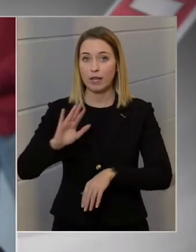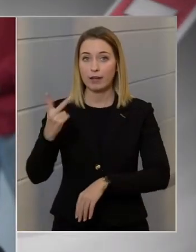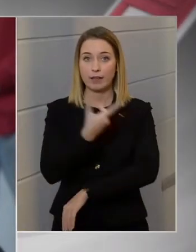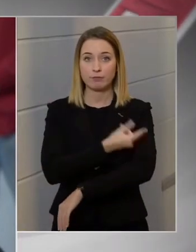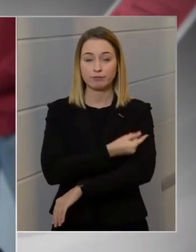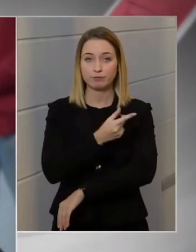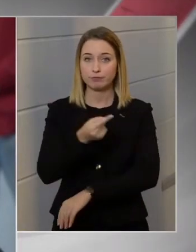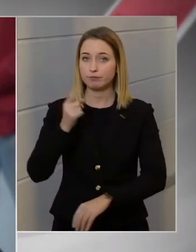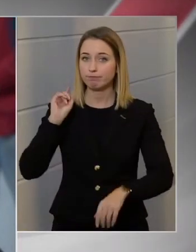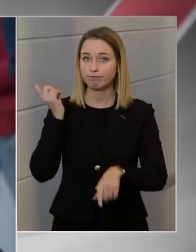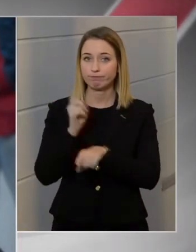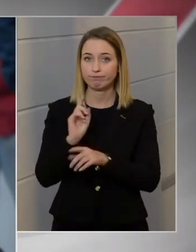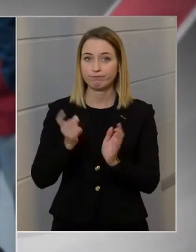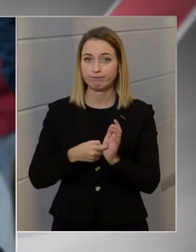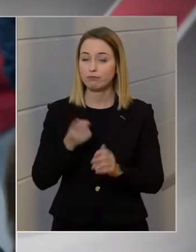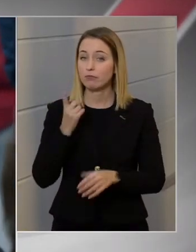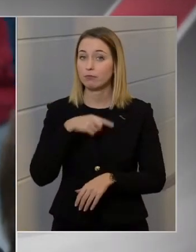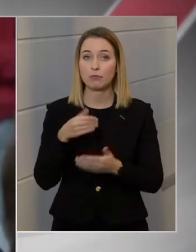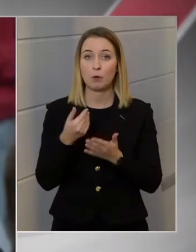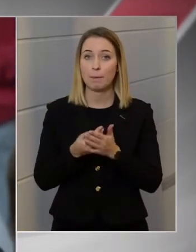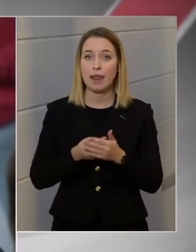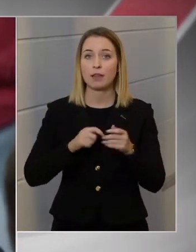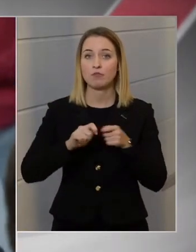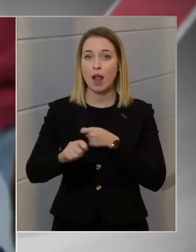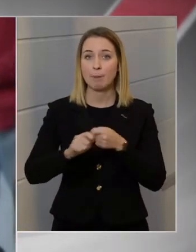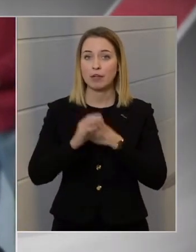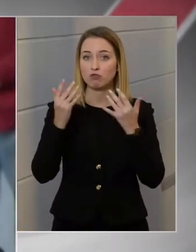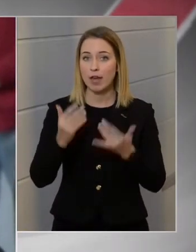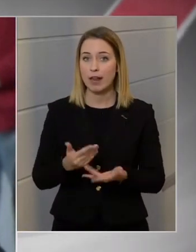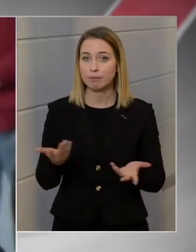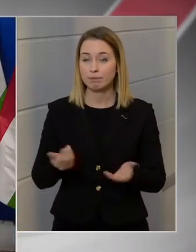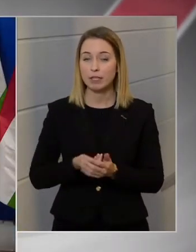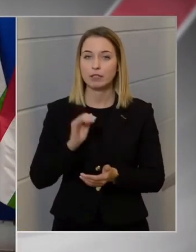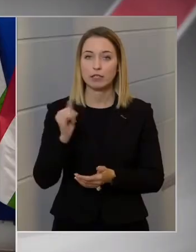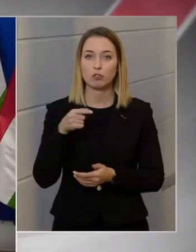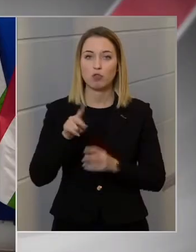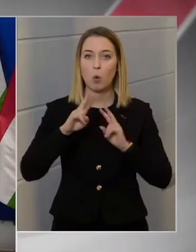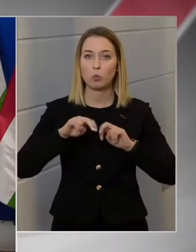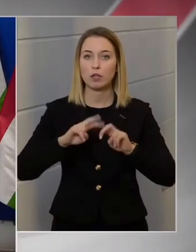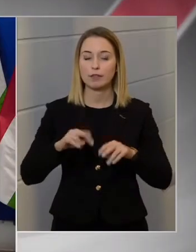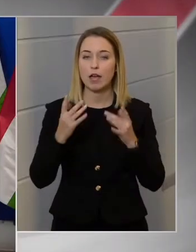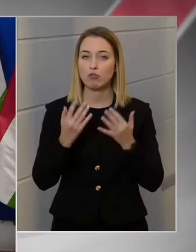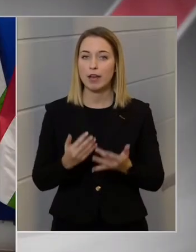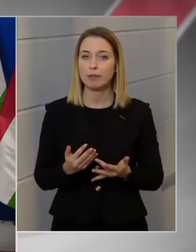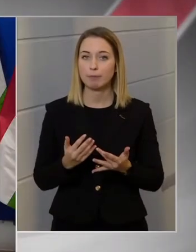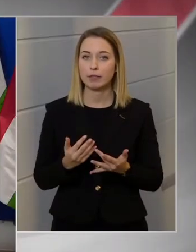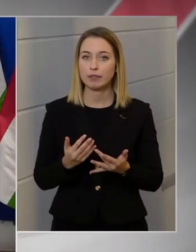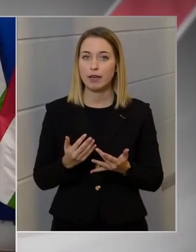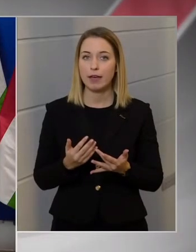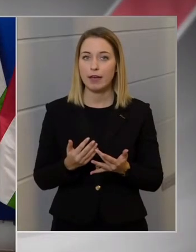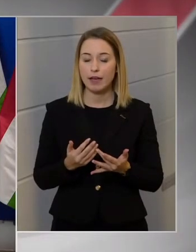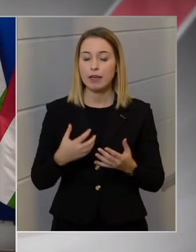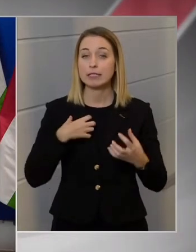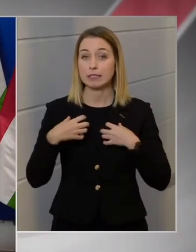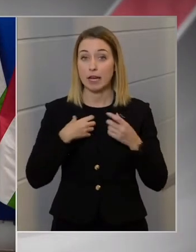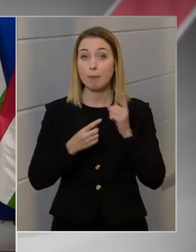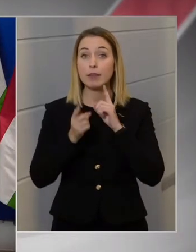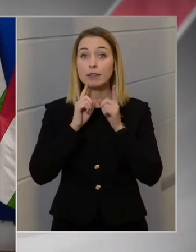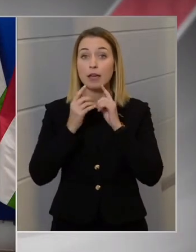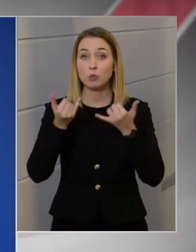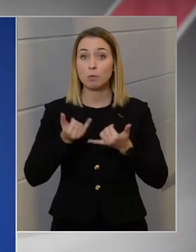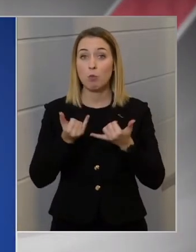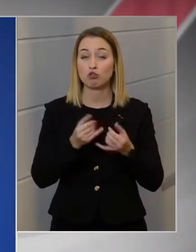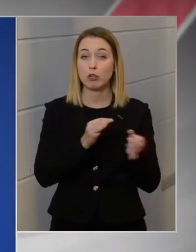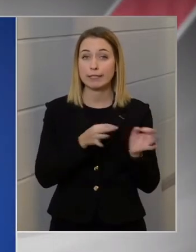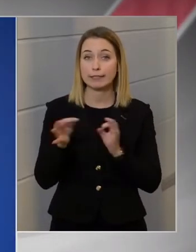számára, mi lett ennek a felmérésnek az eredménye, illetve ennek a kutatásnak az eredménye szerepet játszotta a mostani